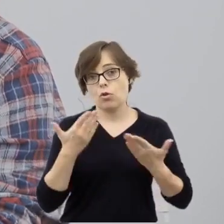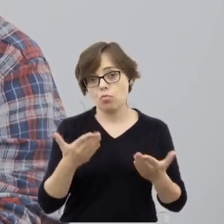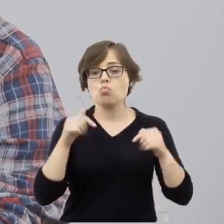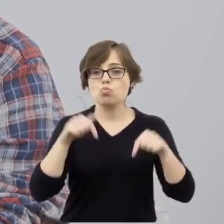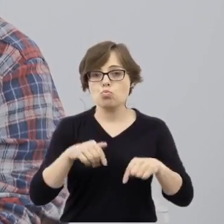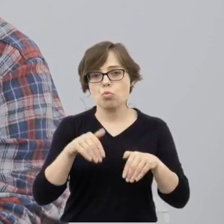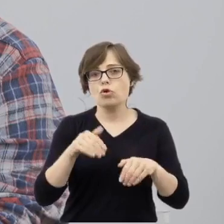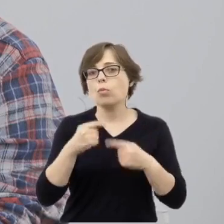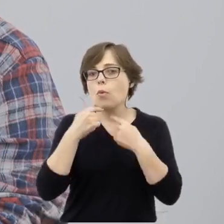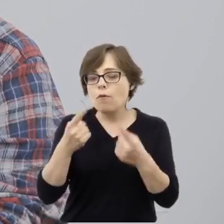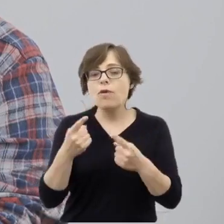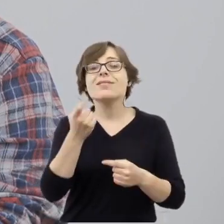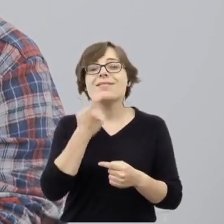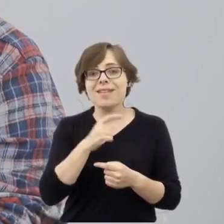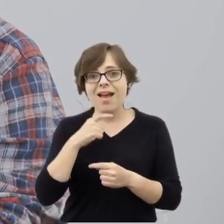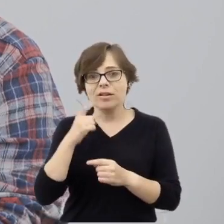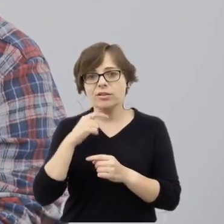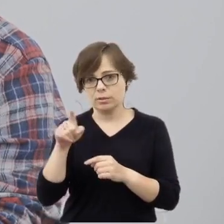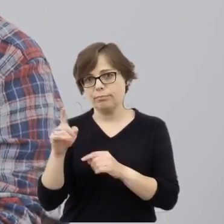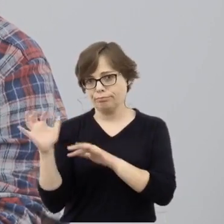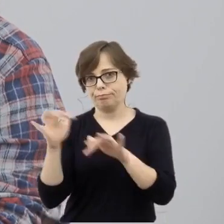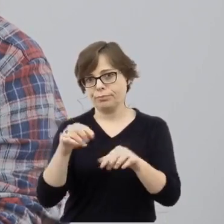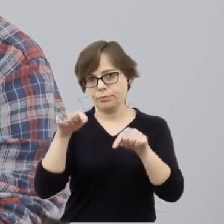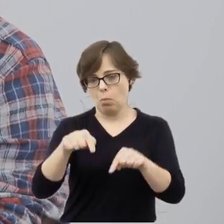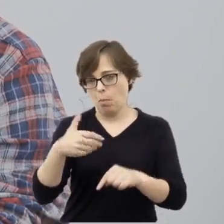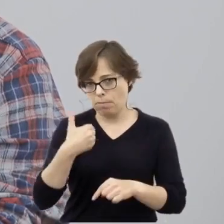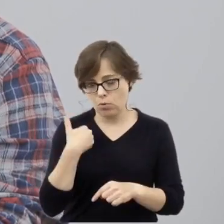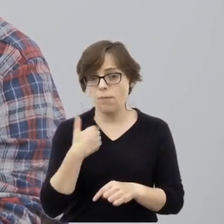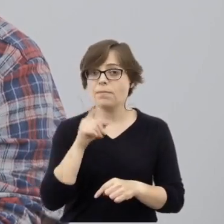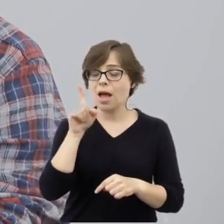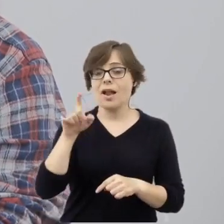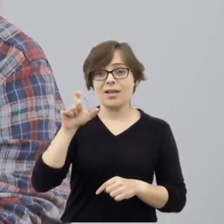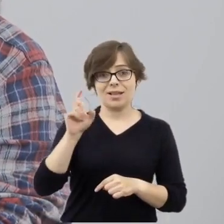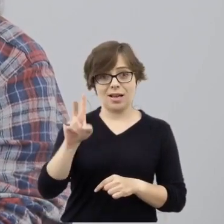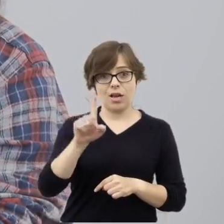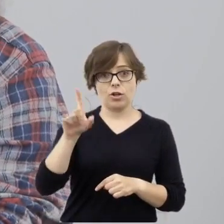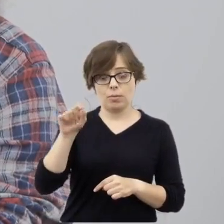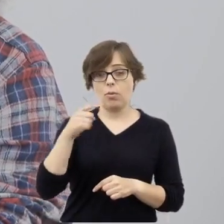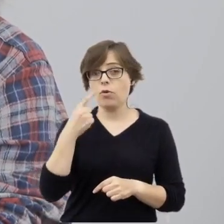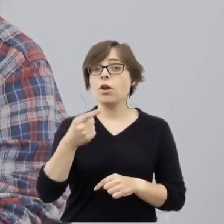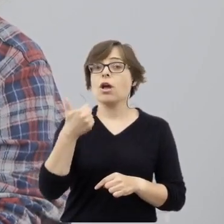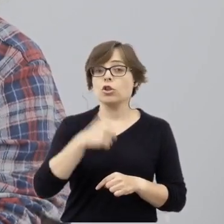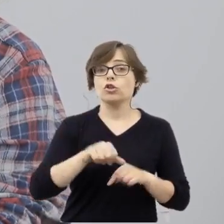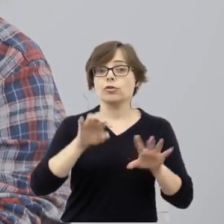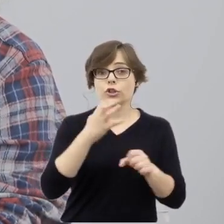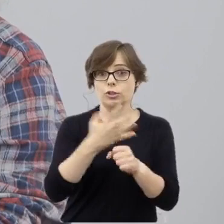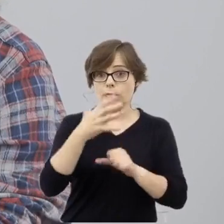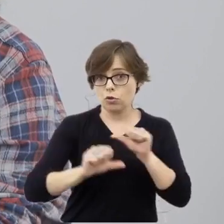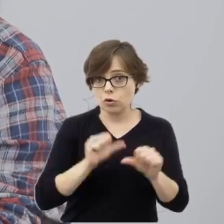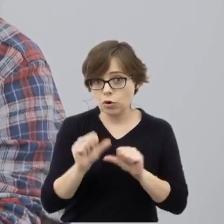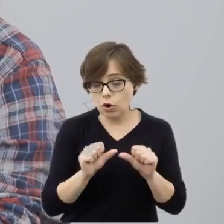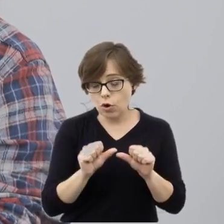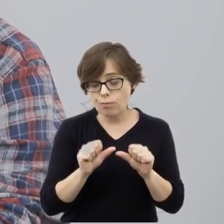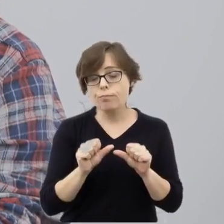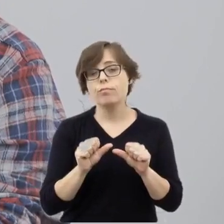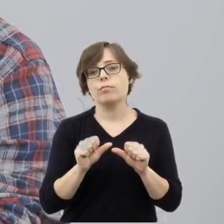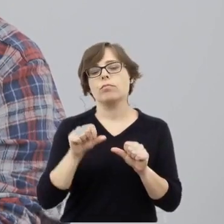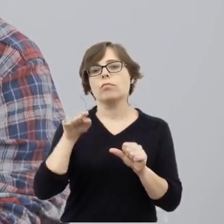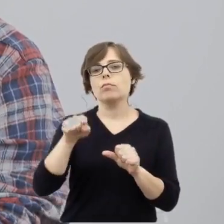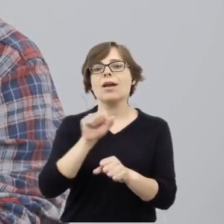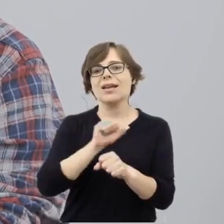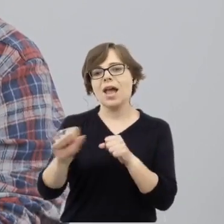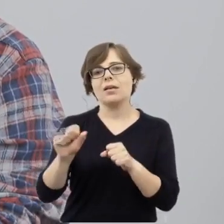skupisku kieleckim. Natomiast według CKŻP w 1945 roku mamy tam